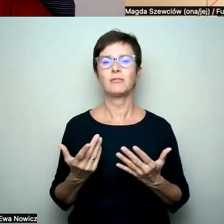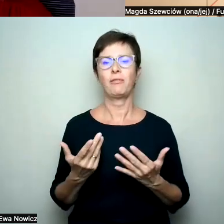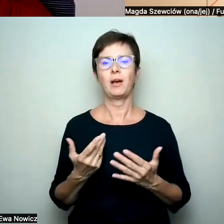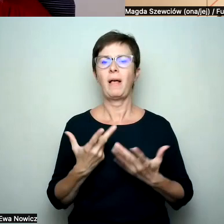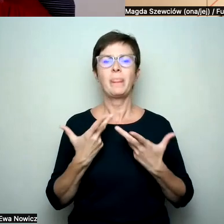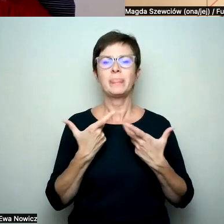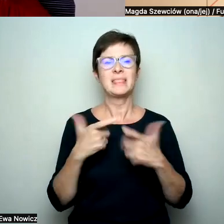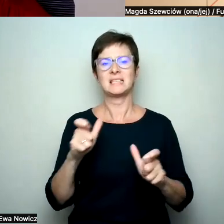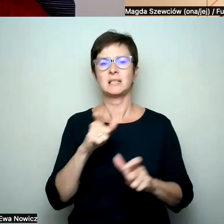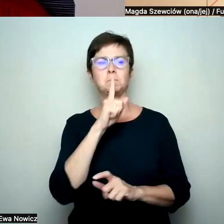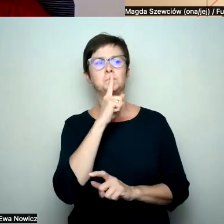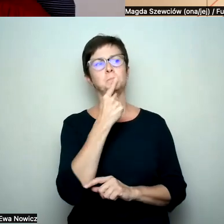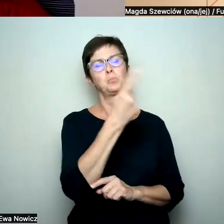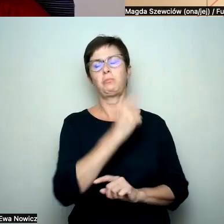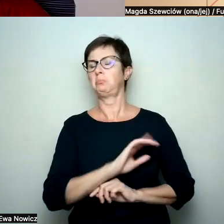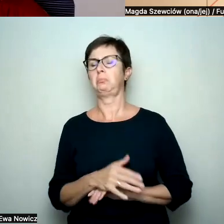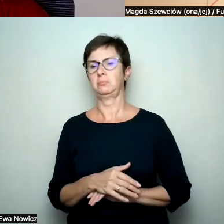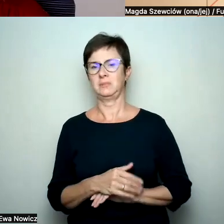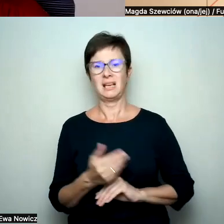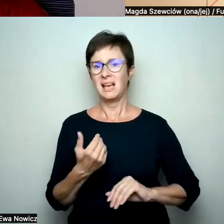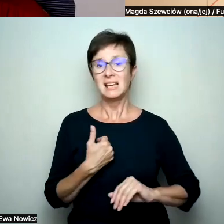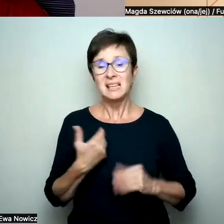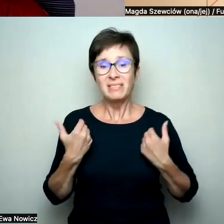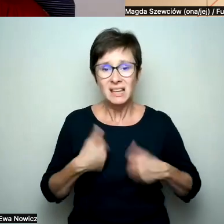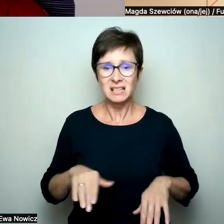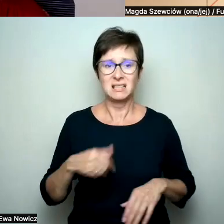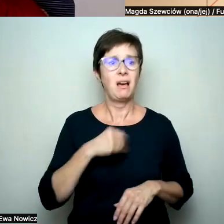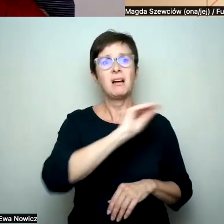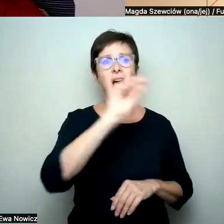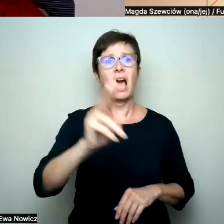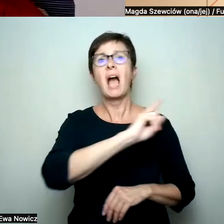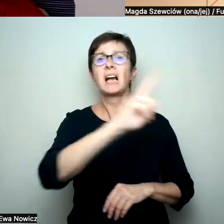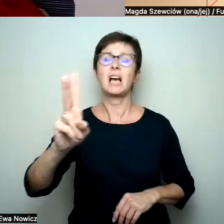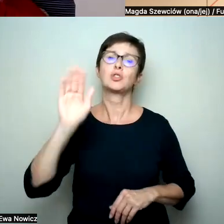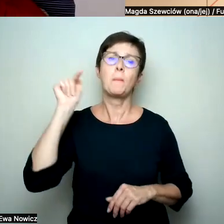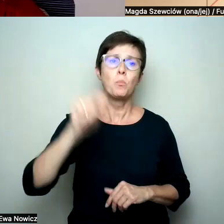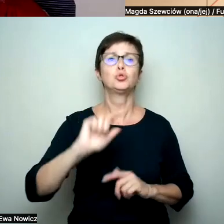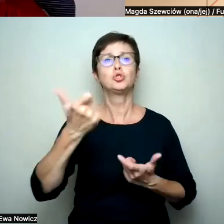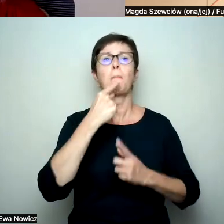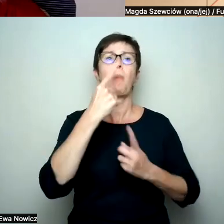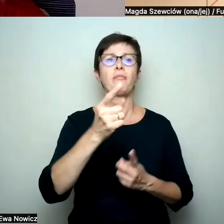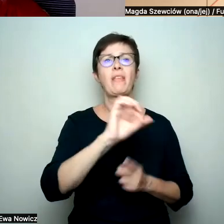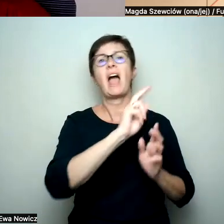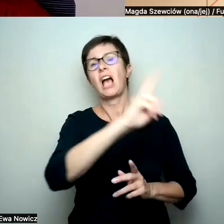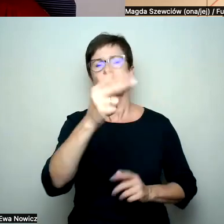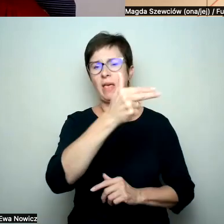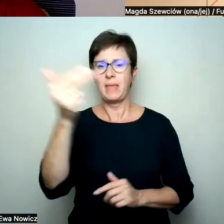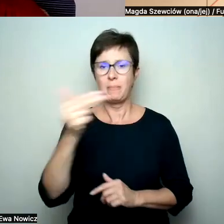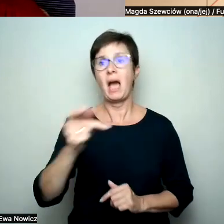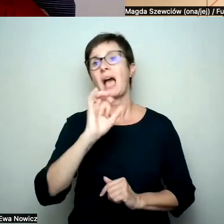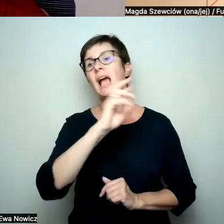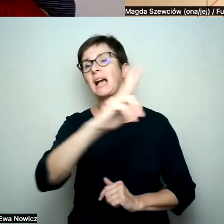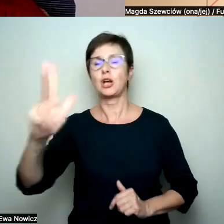I znowu nie chcę nikomu narzucać, że absolutnie każdy ma obowiązek wypowiadać się na każdy temat i zawsze być też w odpowiednim właśnie